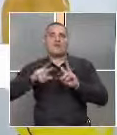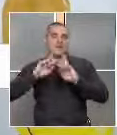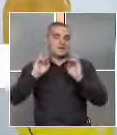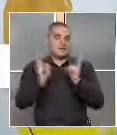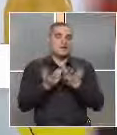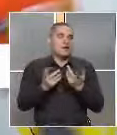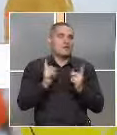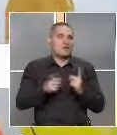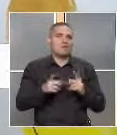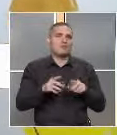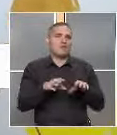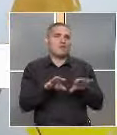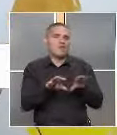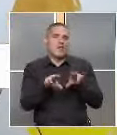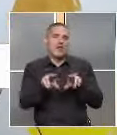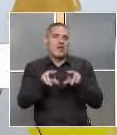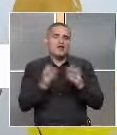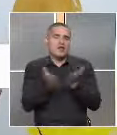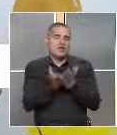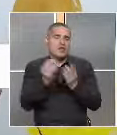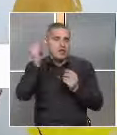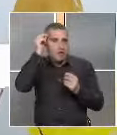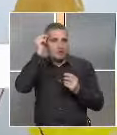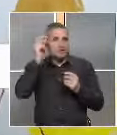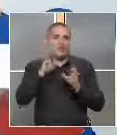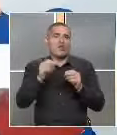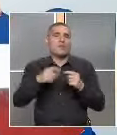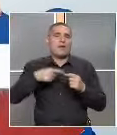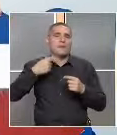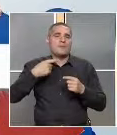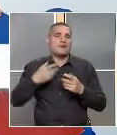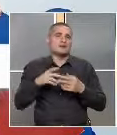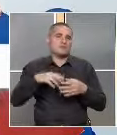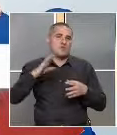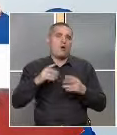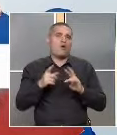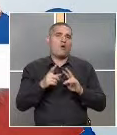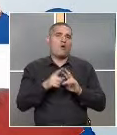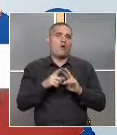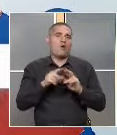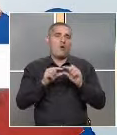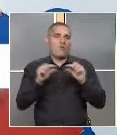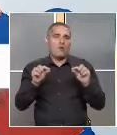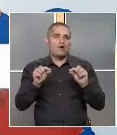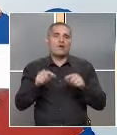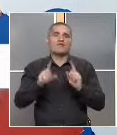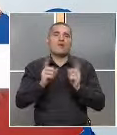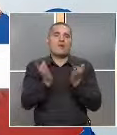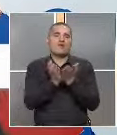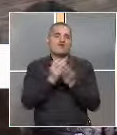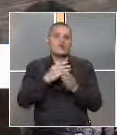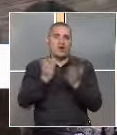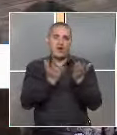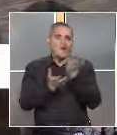можем да научим от приказките? Еми, можем да научим много поуки. Това, което учим в обчище не винаги е